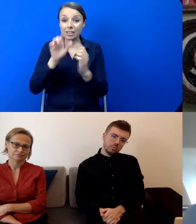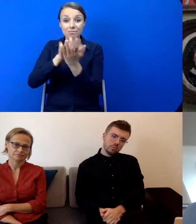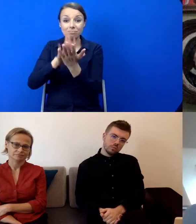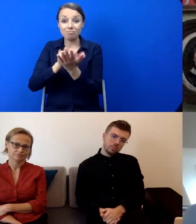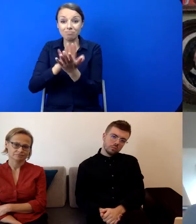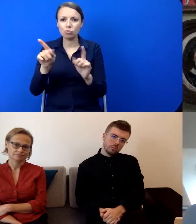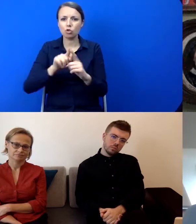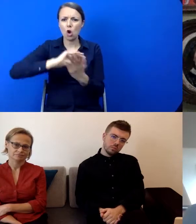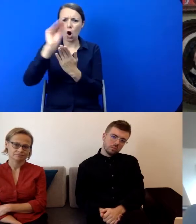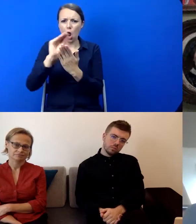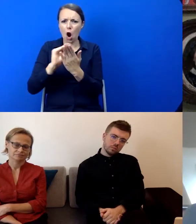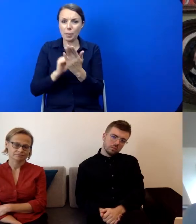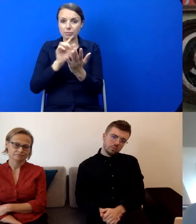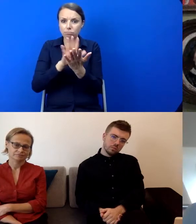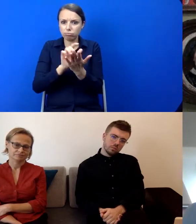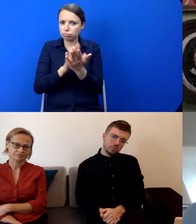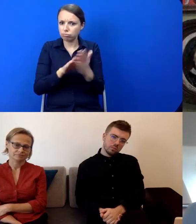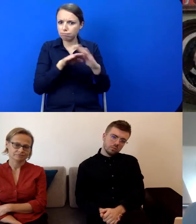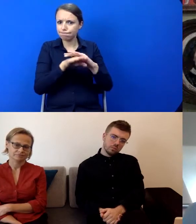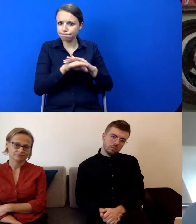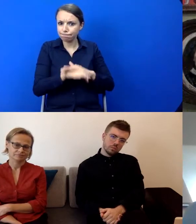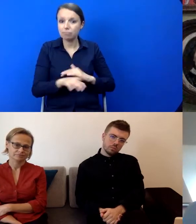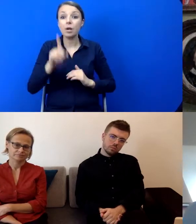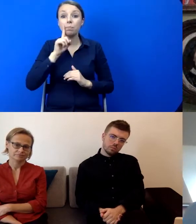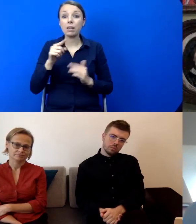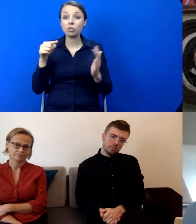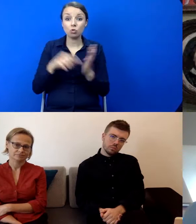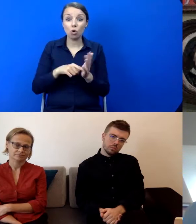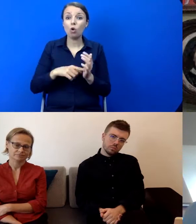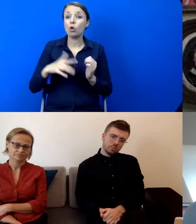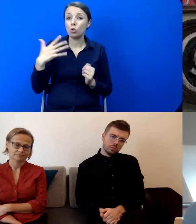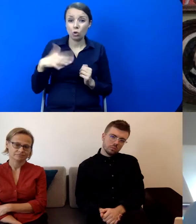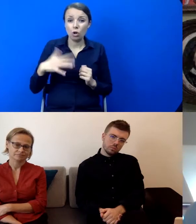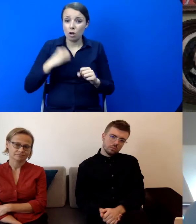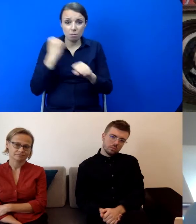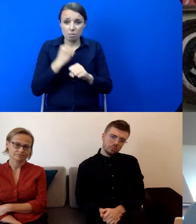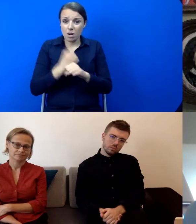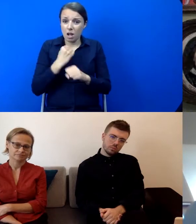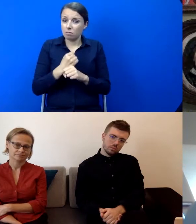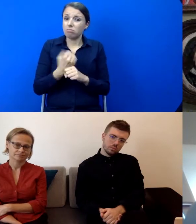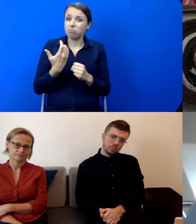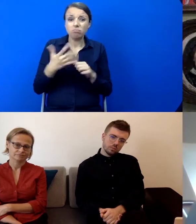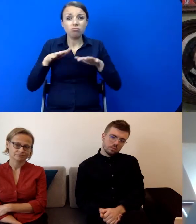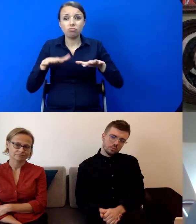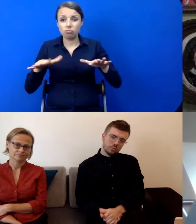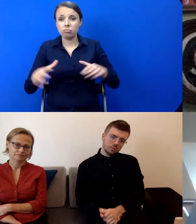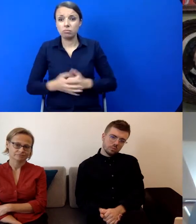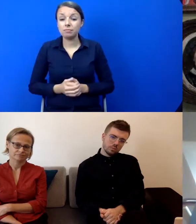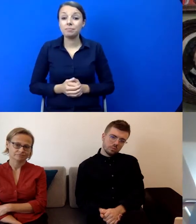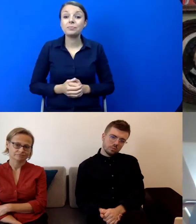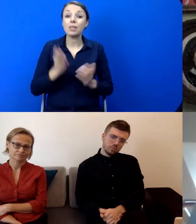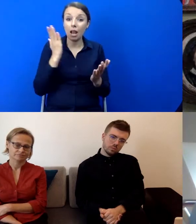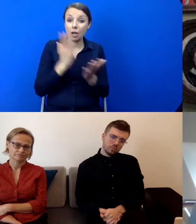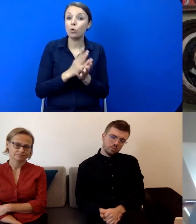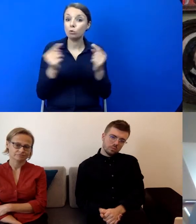Więc rzeczywiście to ogromna, ogromna praca już pod właśnie kolekcję, czyli